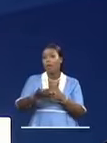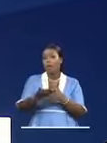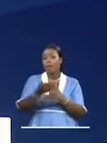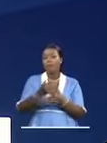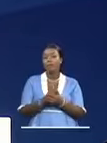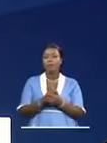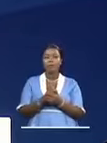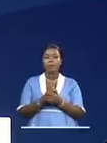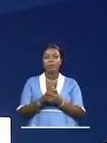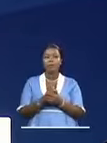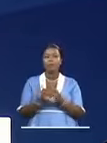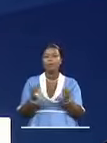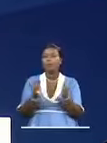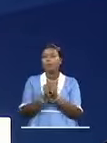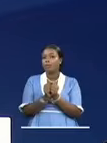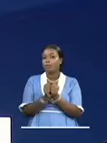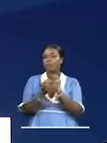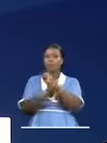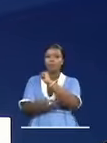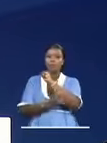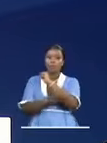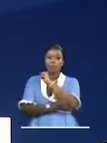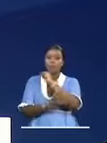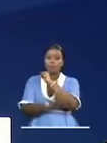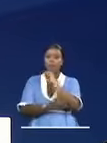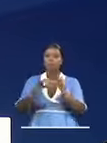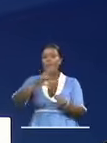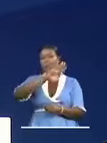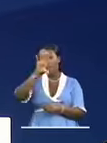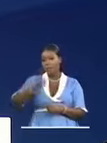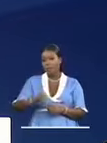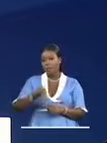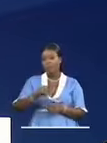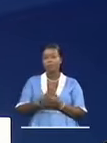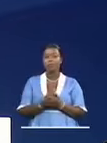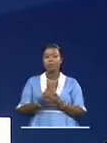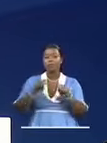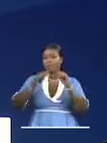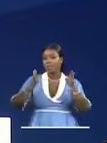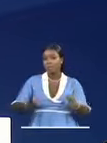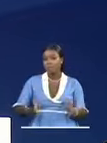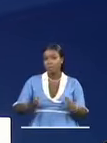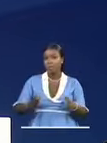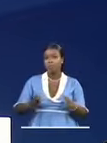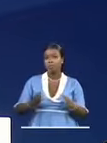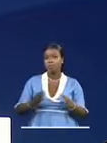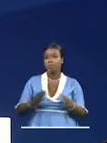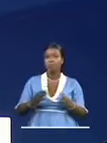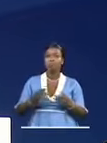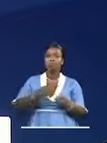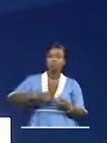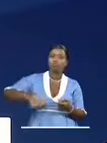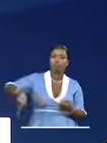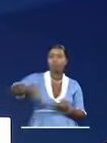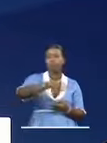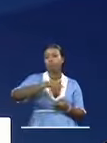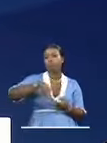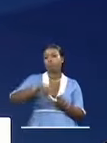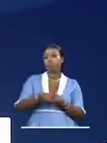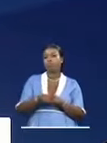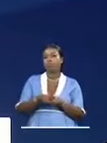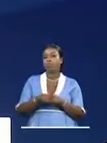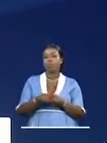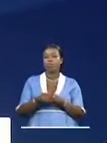Ensuite, avec les pays africains, il y aura des taberons au niveau du Sénégal, des taberons au niveau